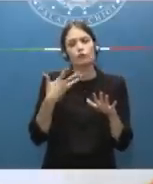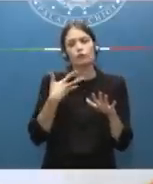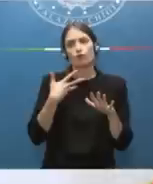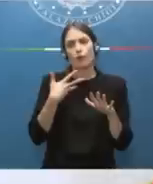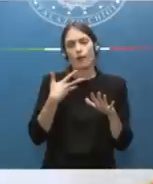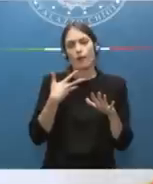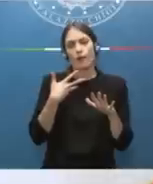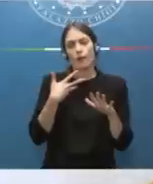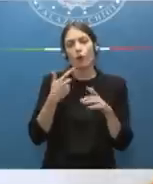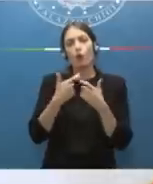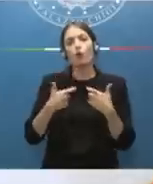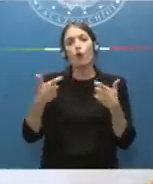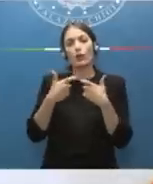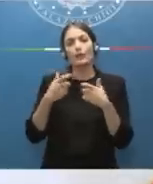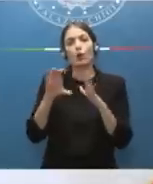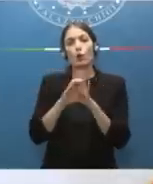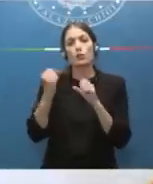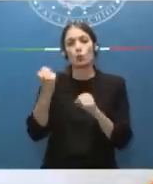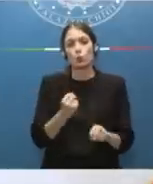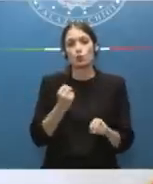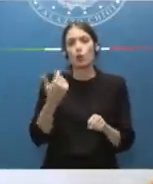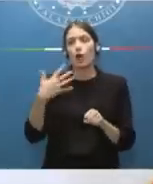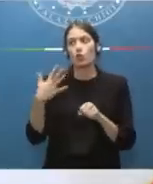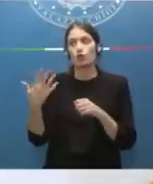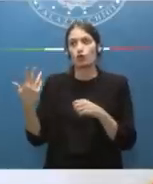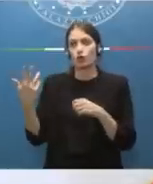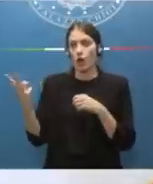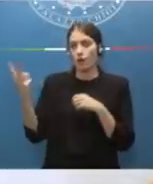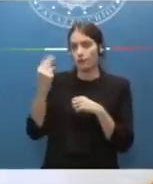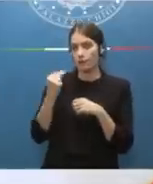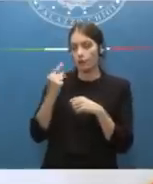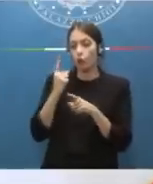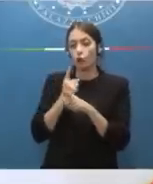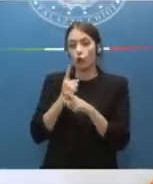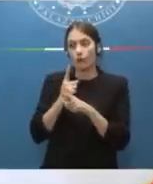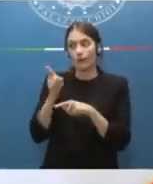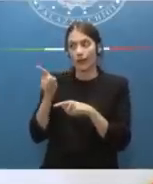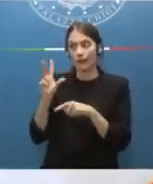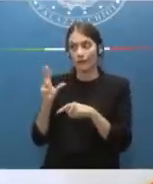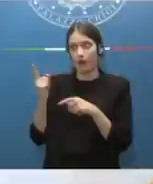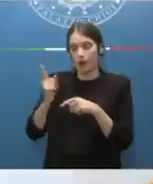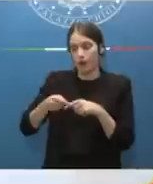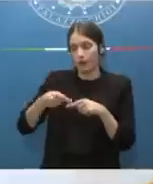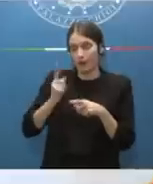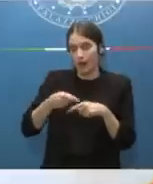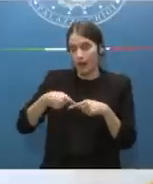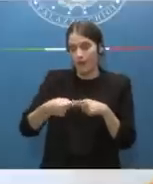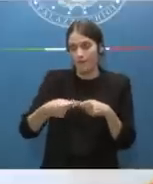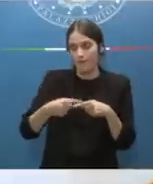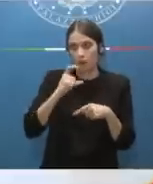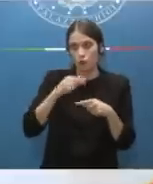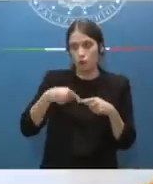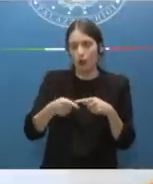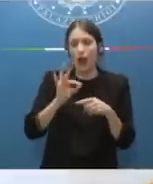parte della Corte Costituzionale che si sarebbe pronunciata di qui a pochi giorni su alcune